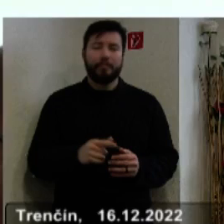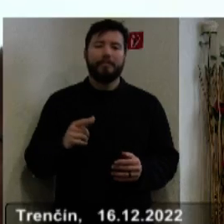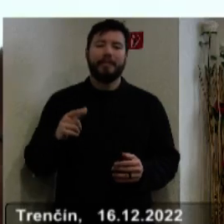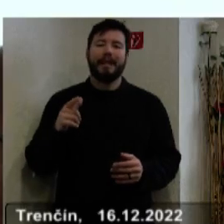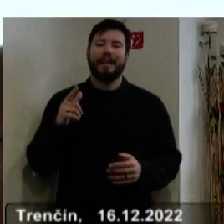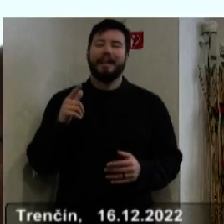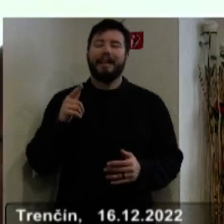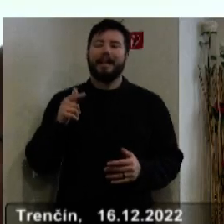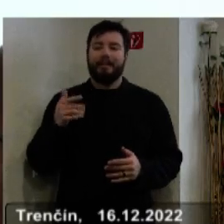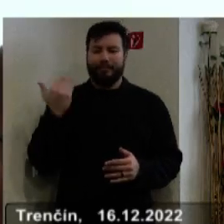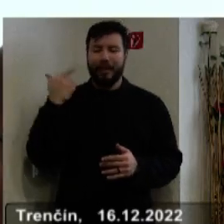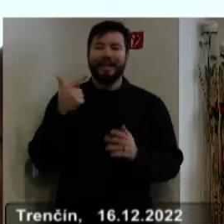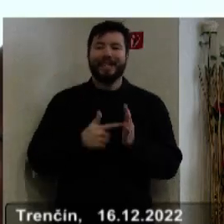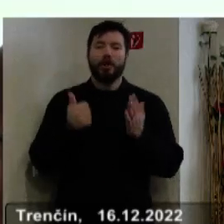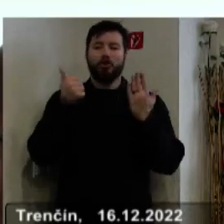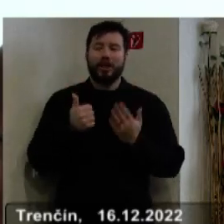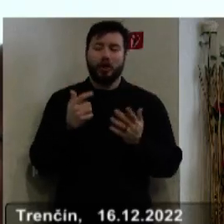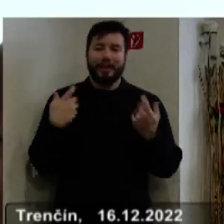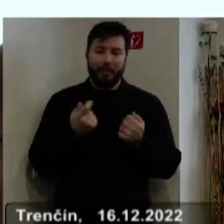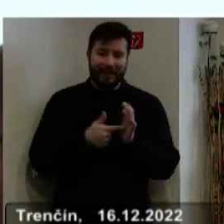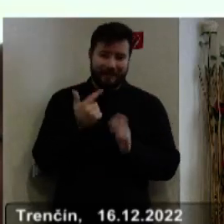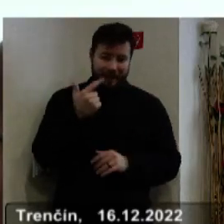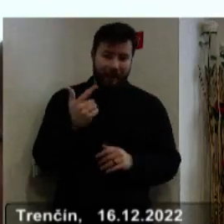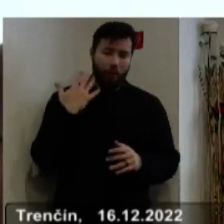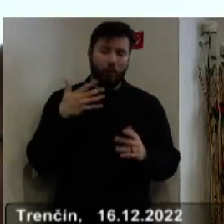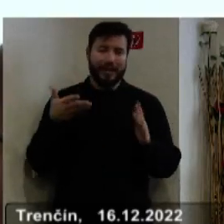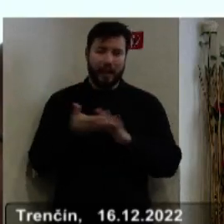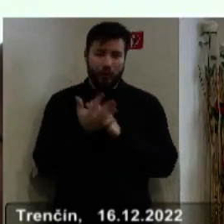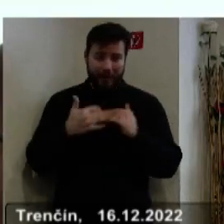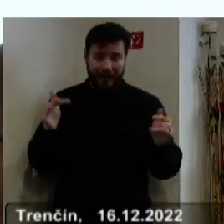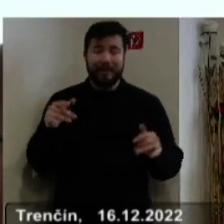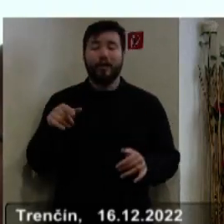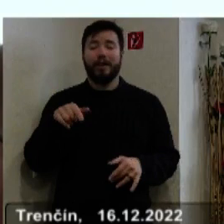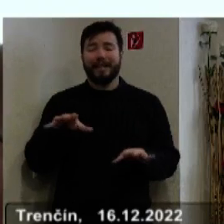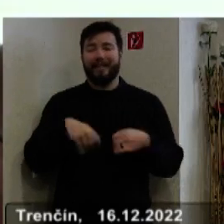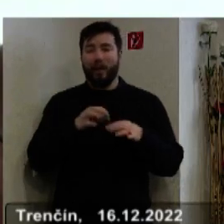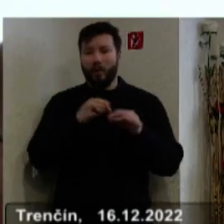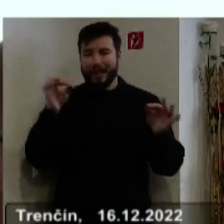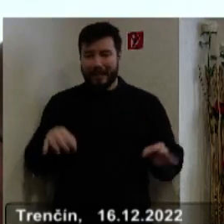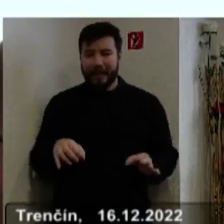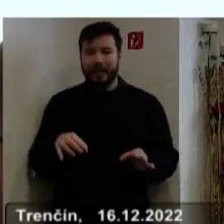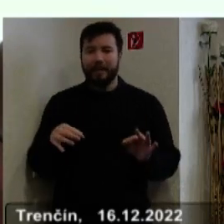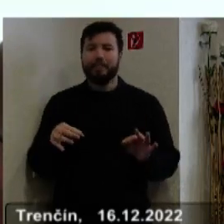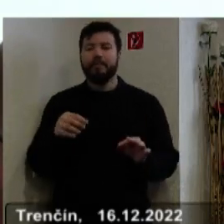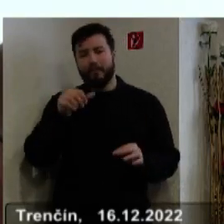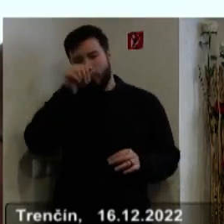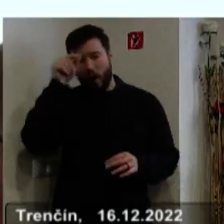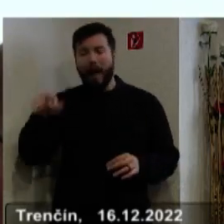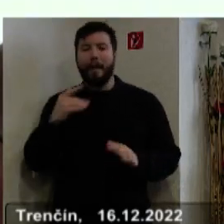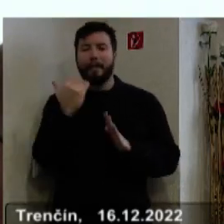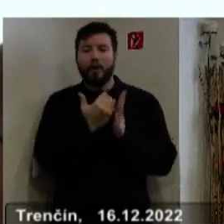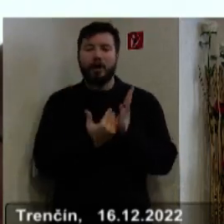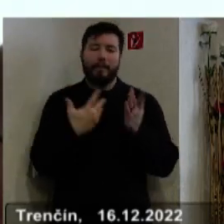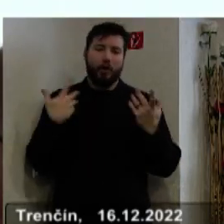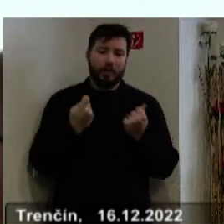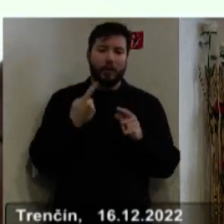9. 2022 bolo prijaté uznesenie v súvislosti s prijatím programu hospodárskeho sociálneho rozvoja